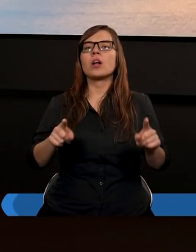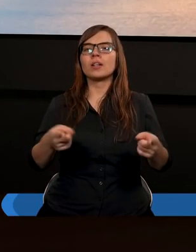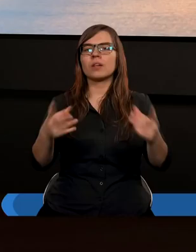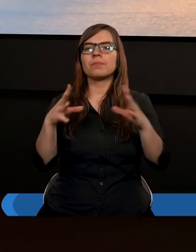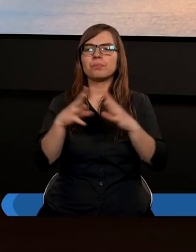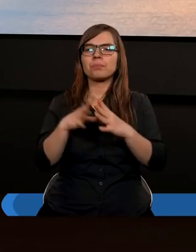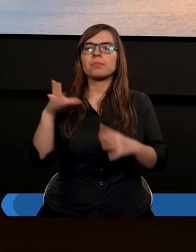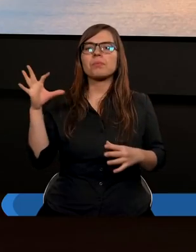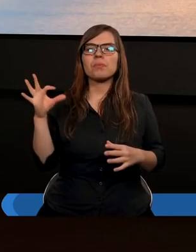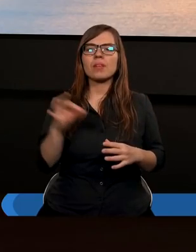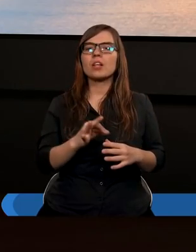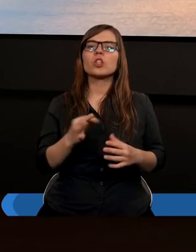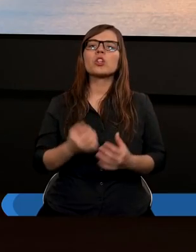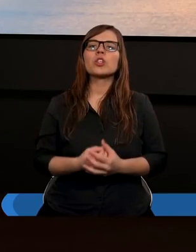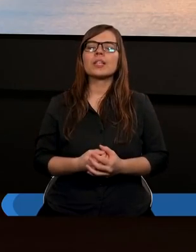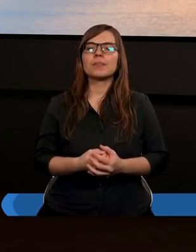Oddziaływanie dziesięciny,